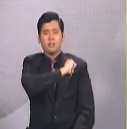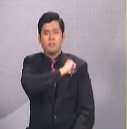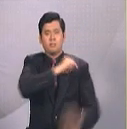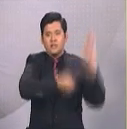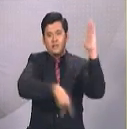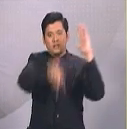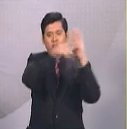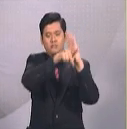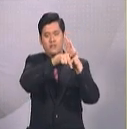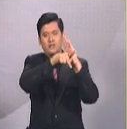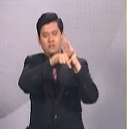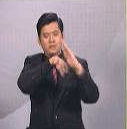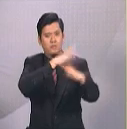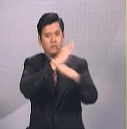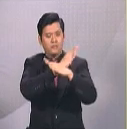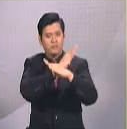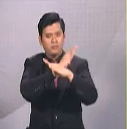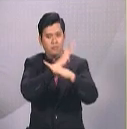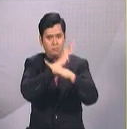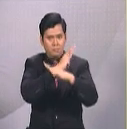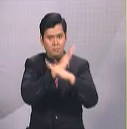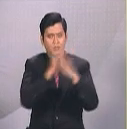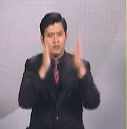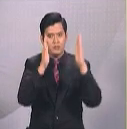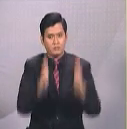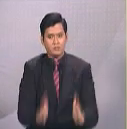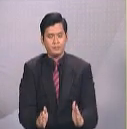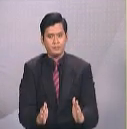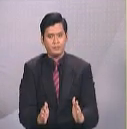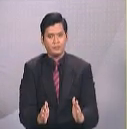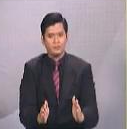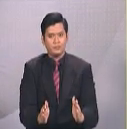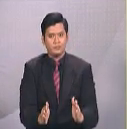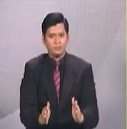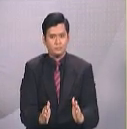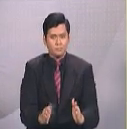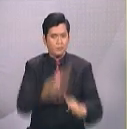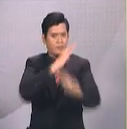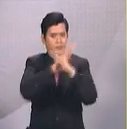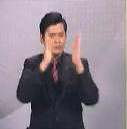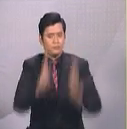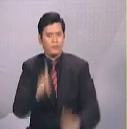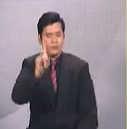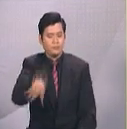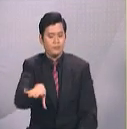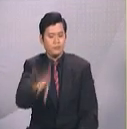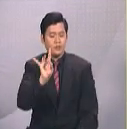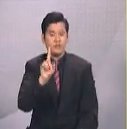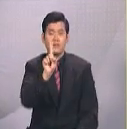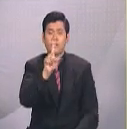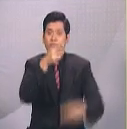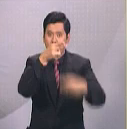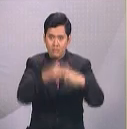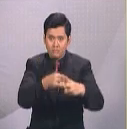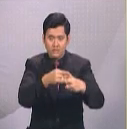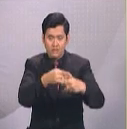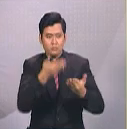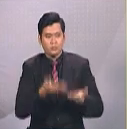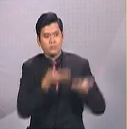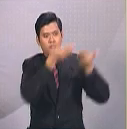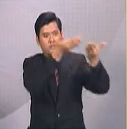PSC dikekalkan. Jadi, pihak pembangkang perlu mengangkat satu nama kepada Parlimen